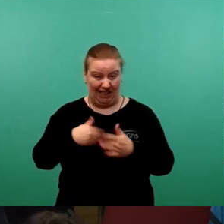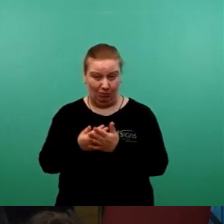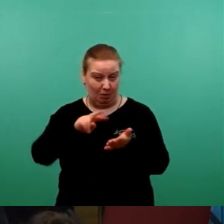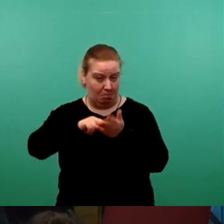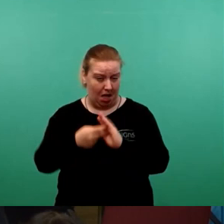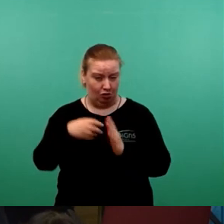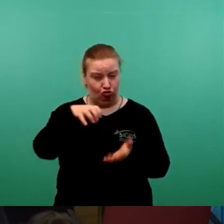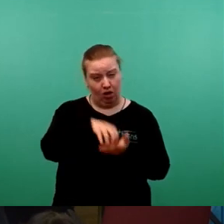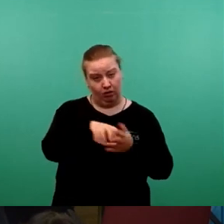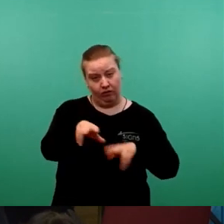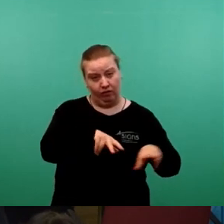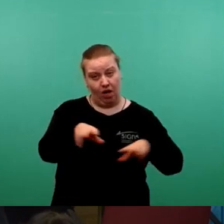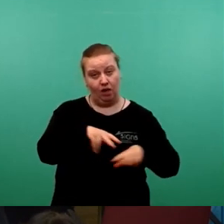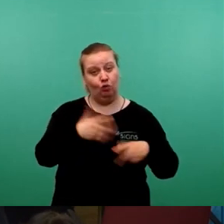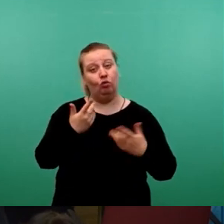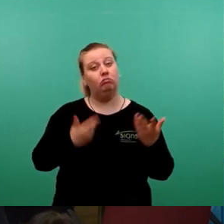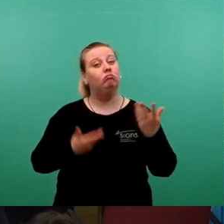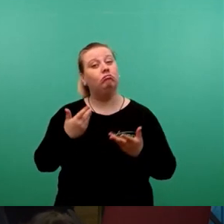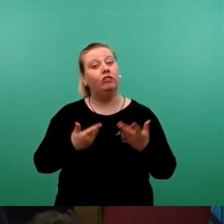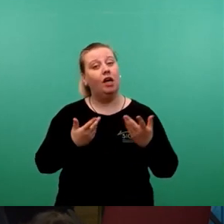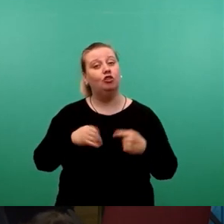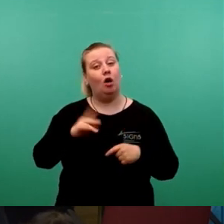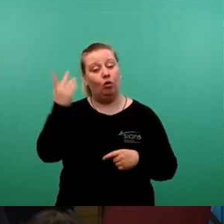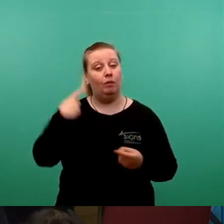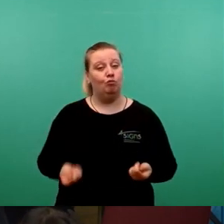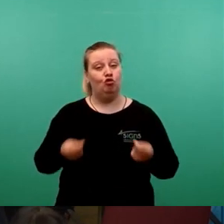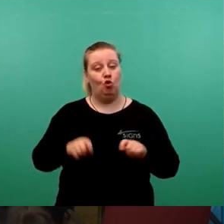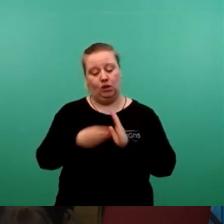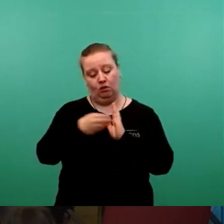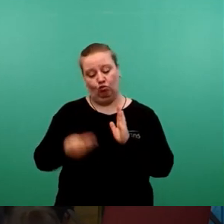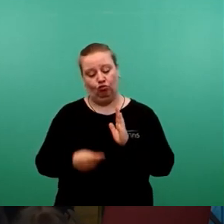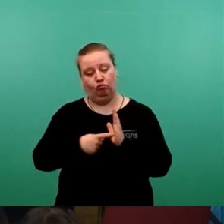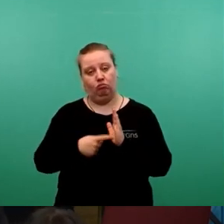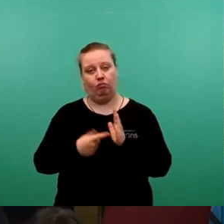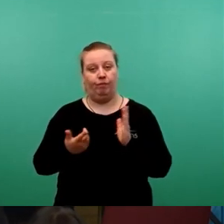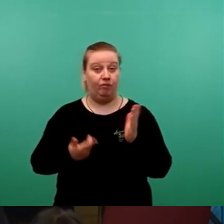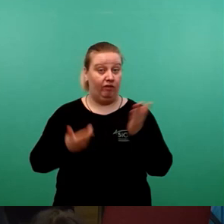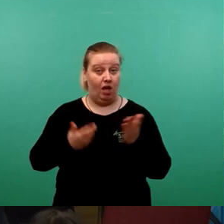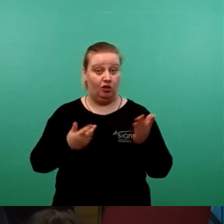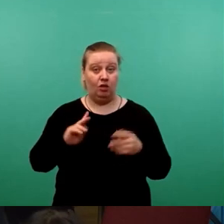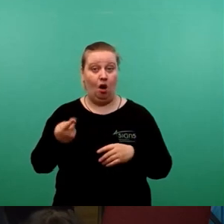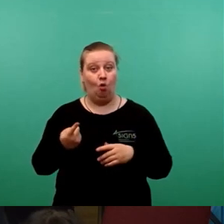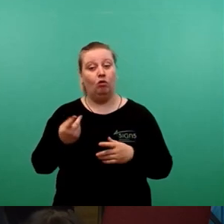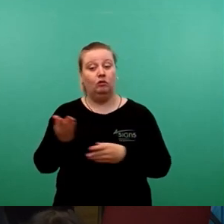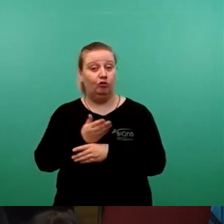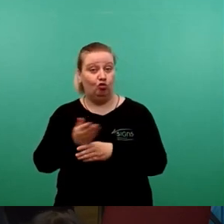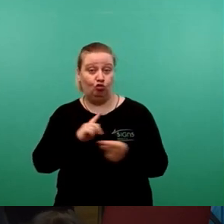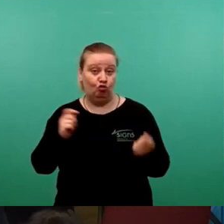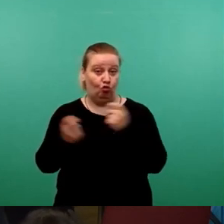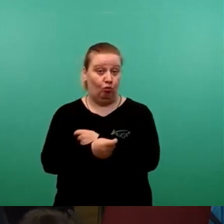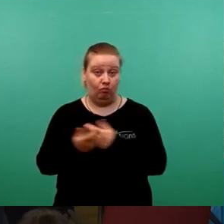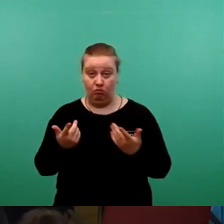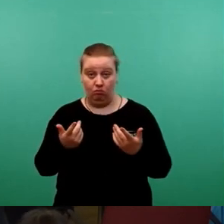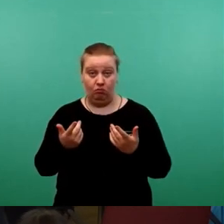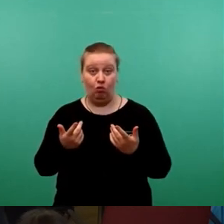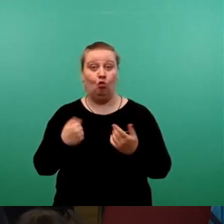Stadtverwaltung, den Platz entsprechend dem Beschluss im Petitionsausschuss, eventuell auch in Tarimsweise, umzugestalten und zu